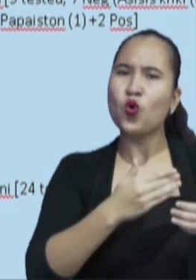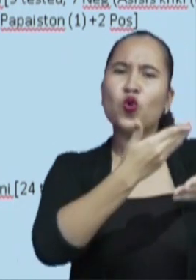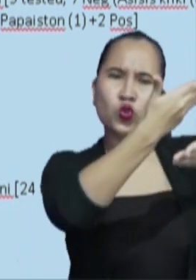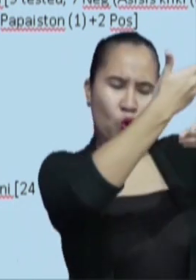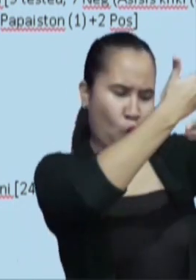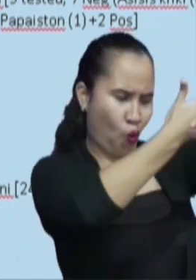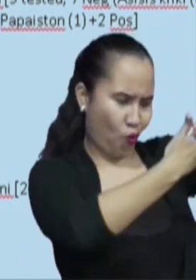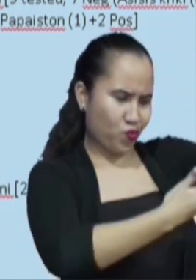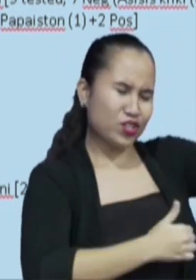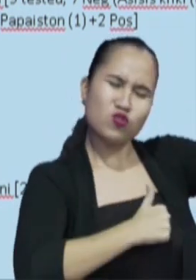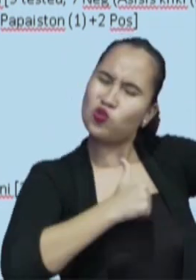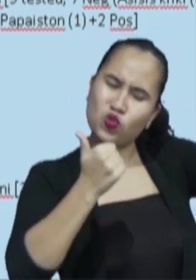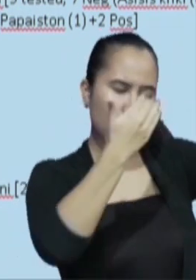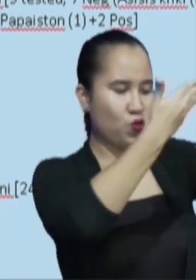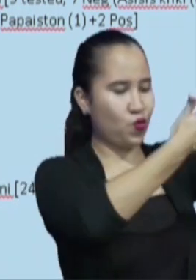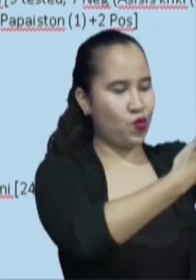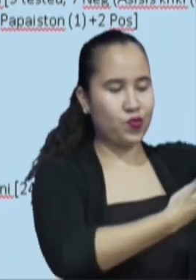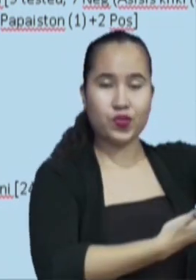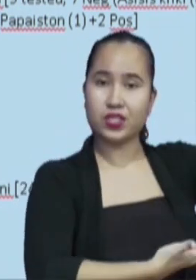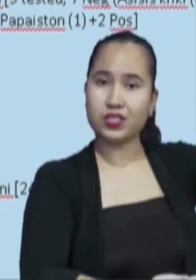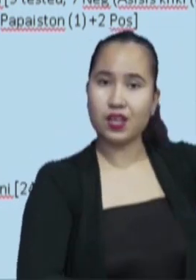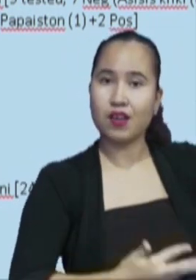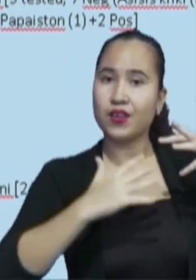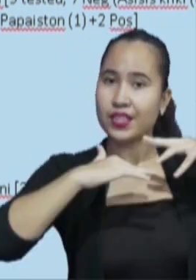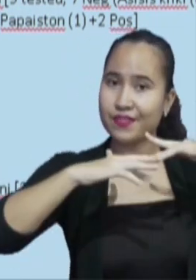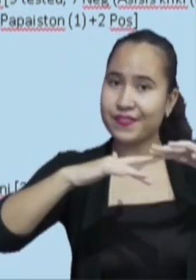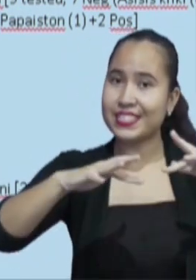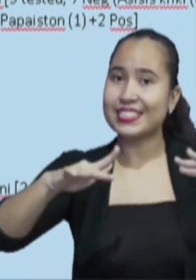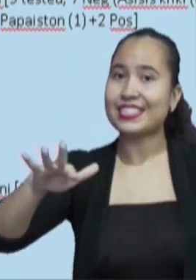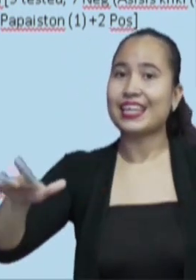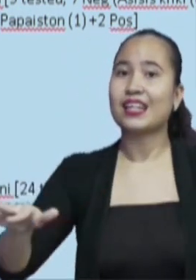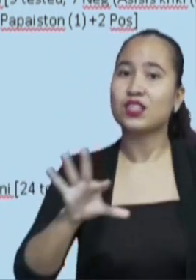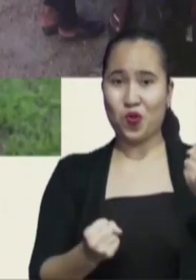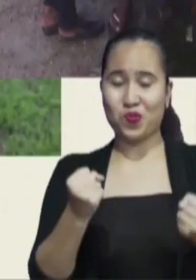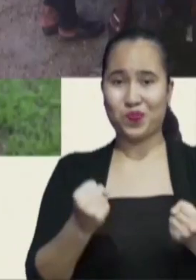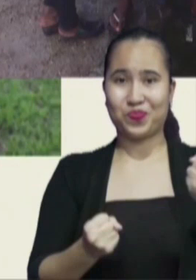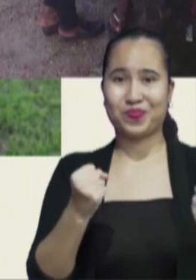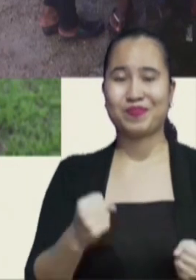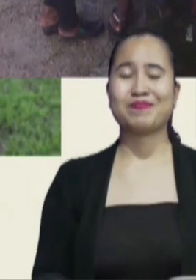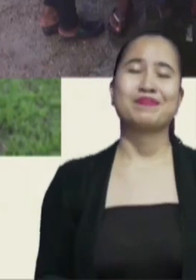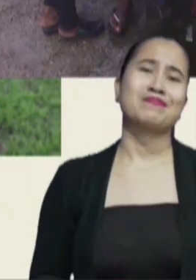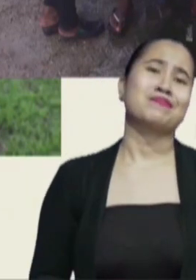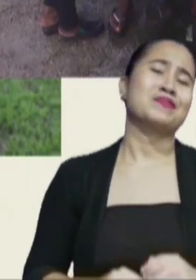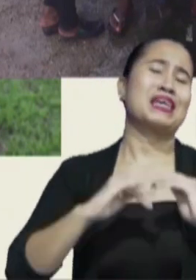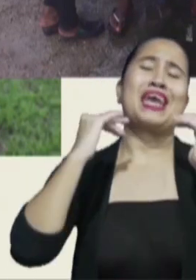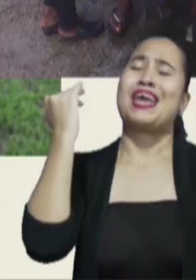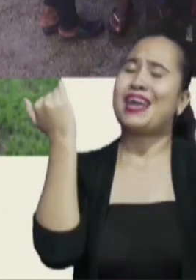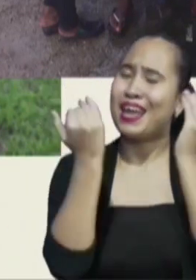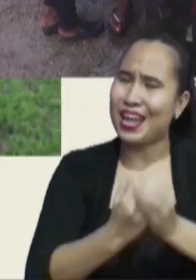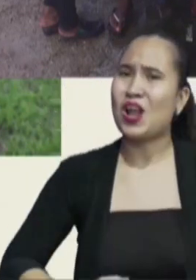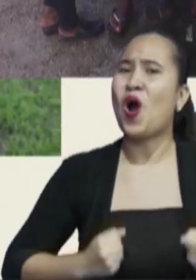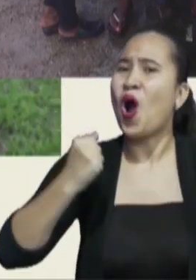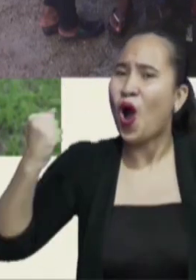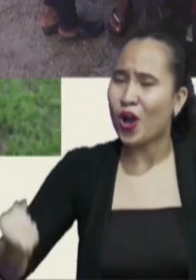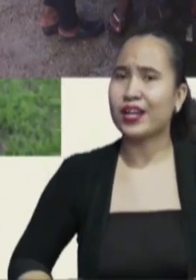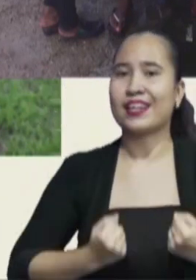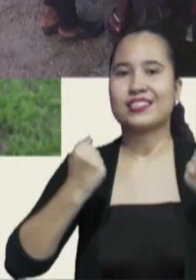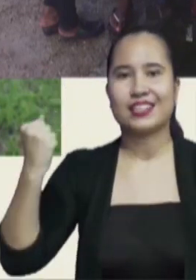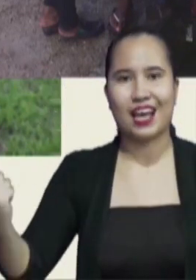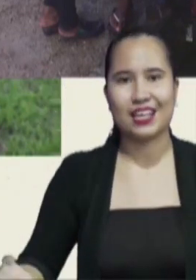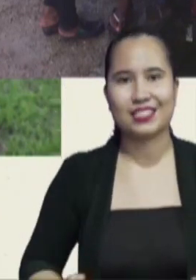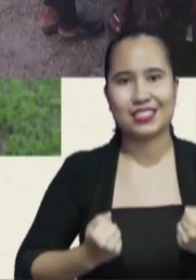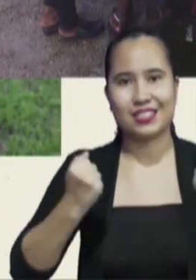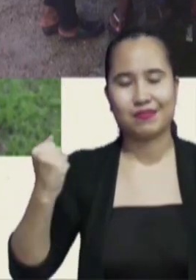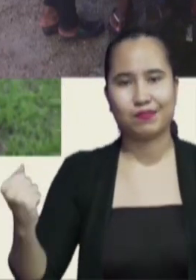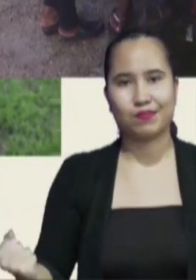Assisi Kriki ongeveer 50. Momenteel is er een missie gaande in Ballingsula. Swaps worden uitgevoerd wanneer er indicaties zijn